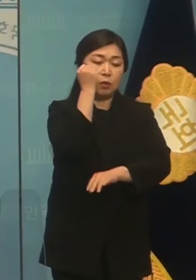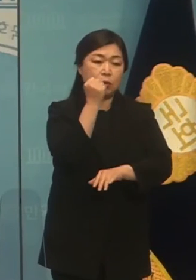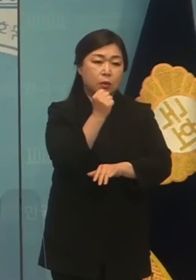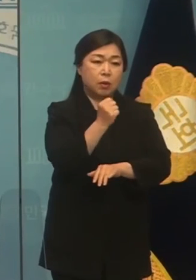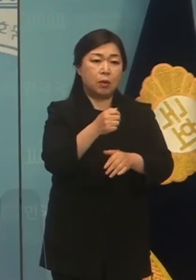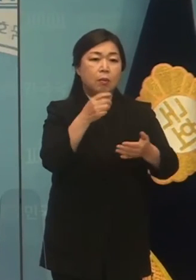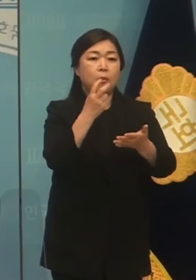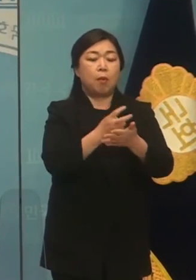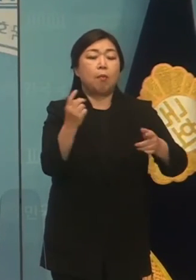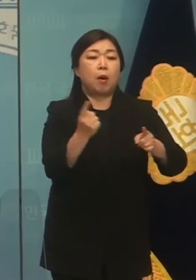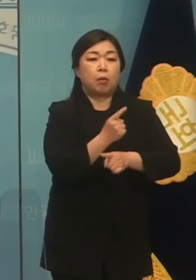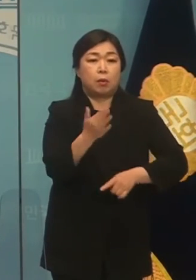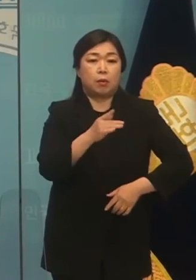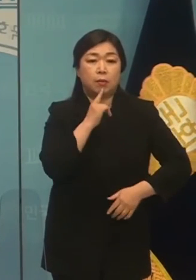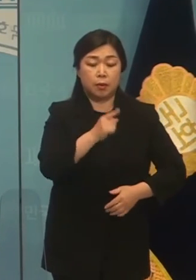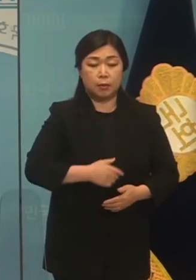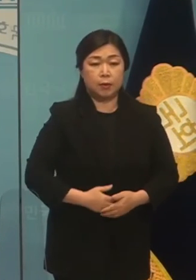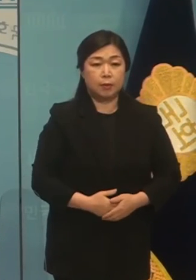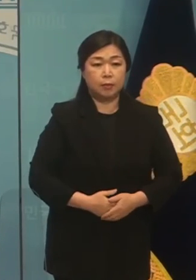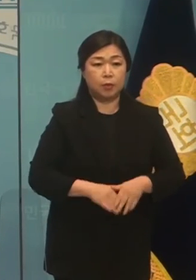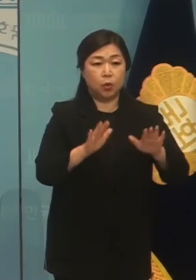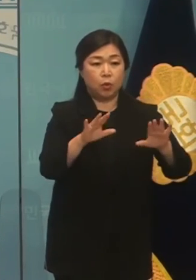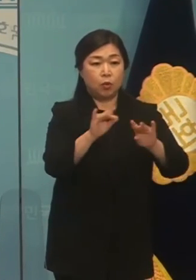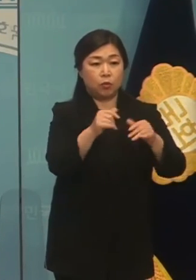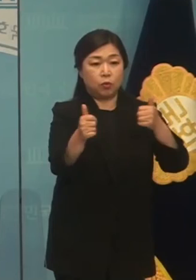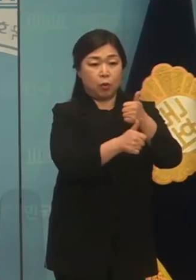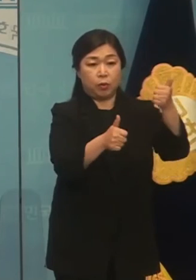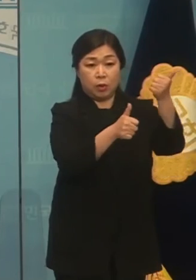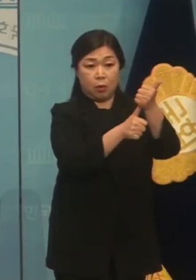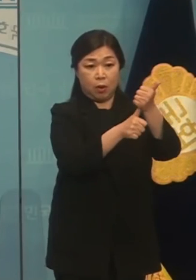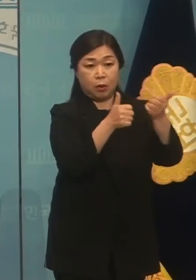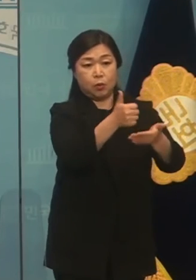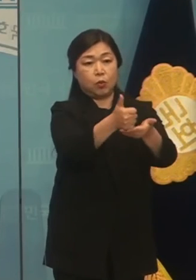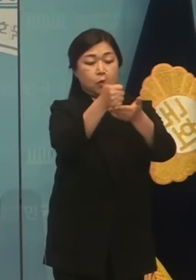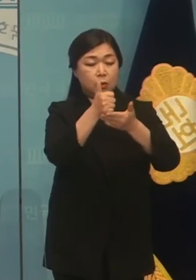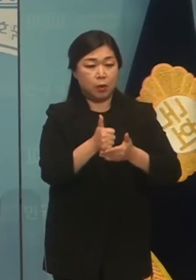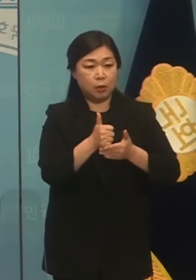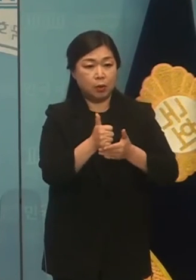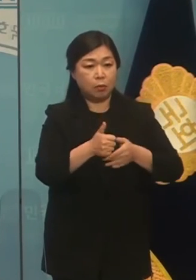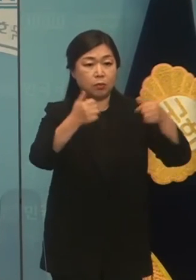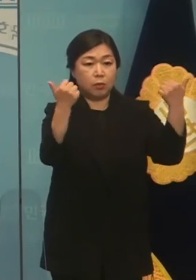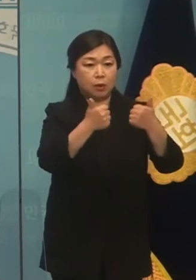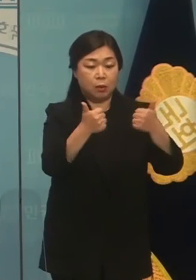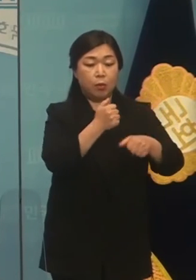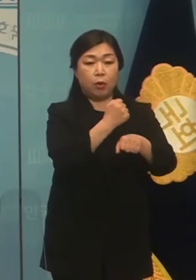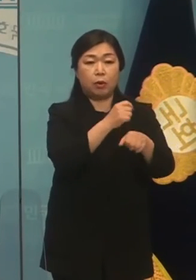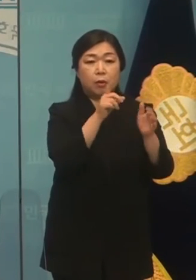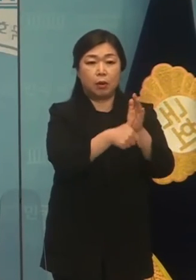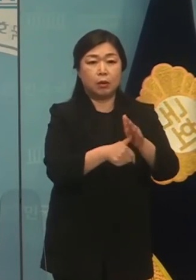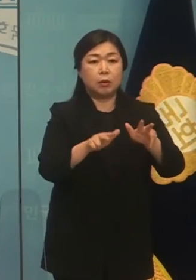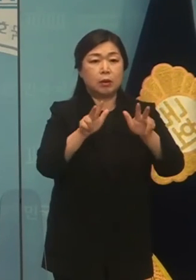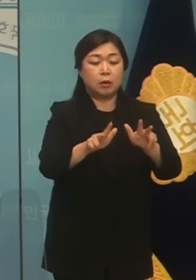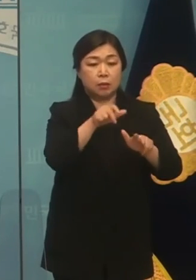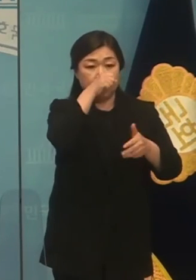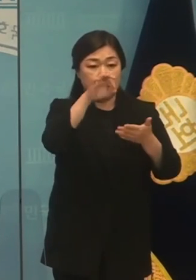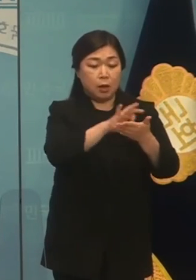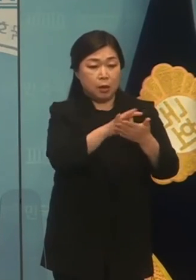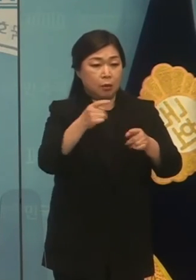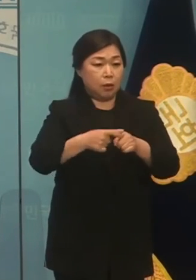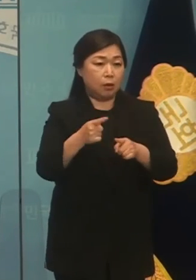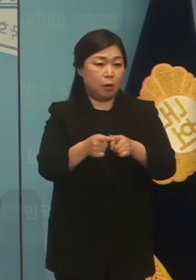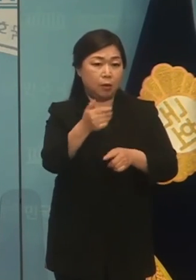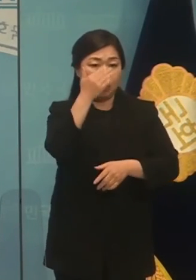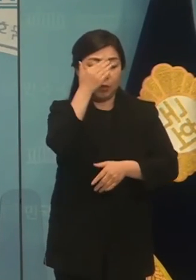더불어민주당이 국토부 차관을 소송해 진행한 4차 국가철도망 대의 간담회에서 현행 예탁 제도가